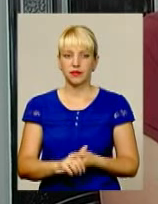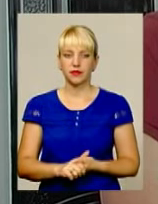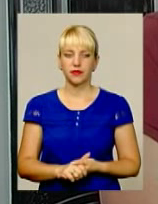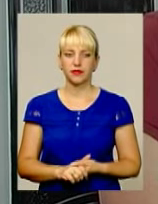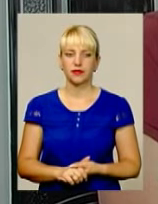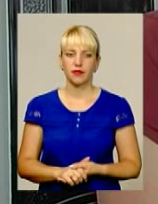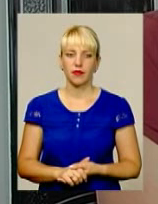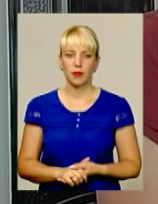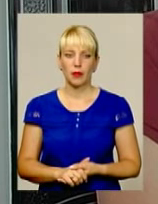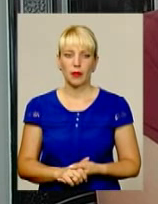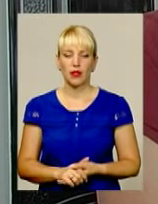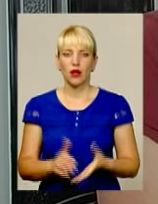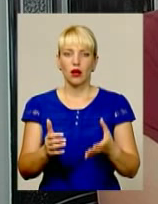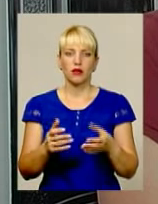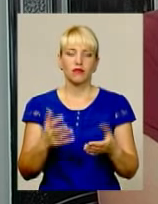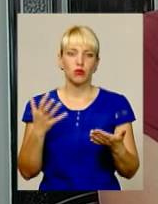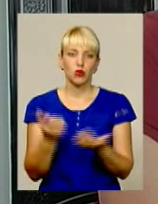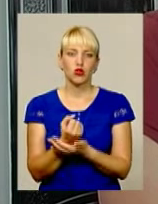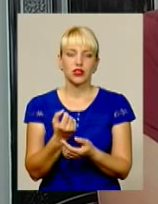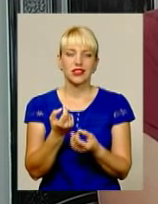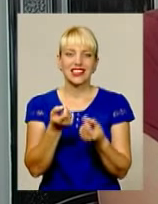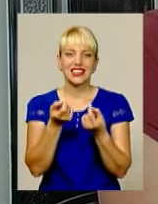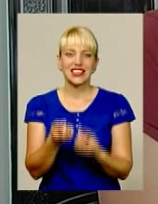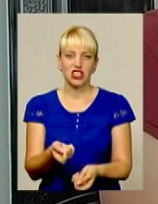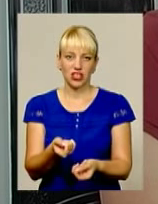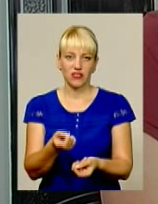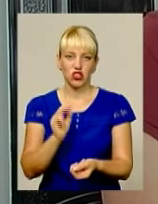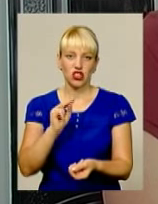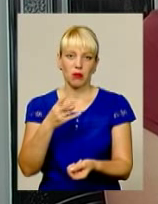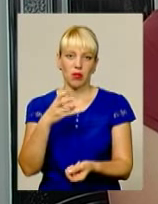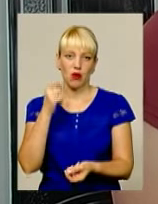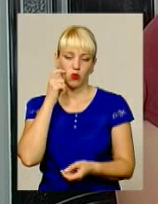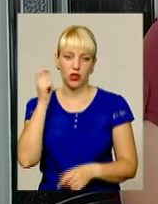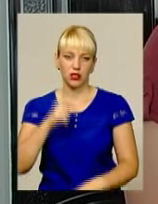Спосередньо вийшло значно дешевше мені, ніж тут, на Україні.